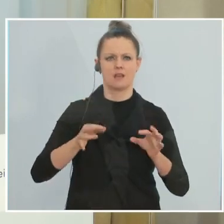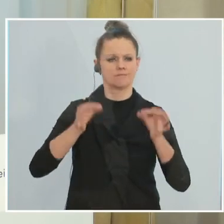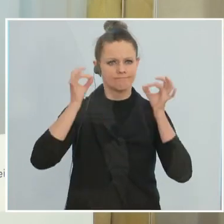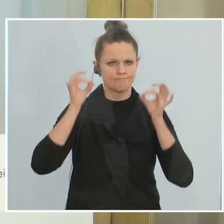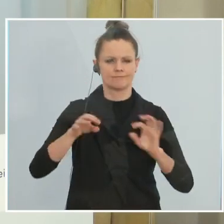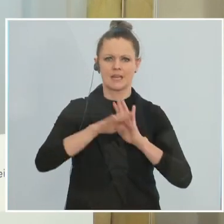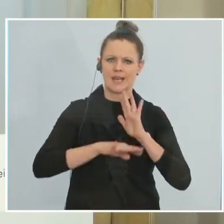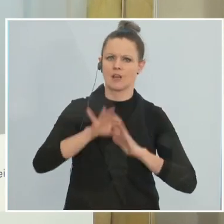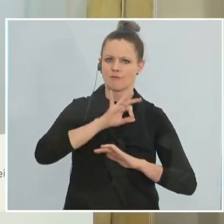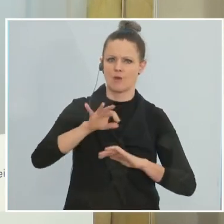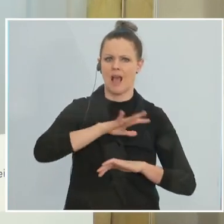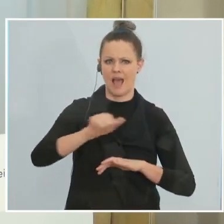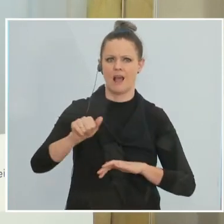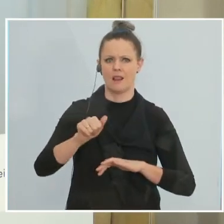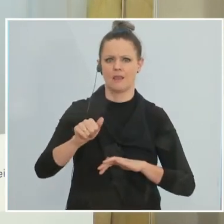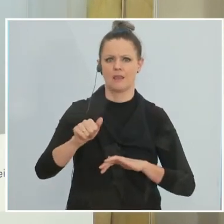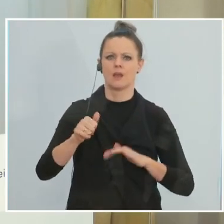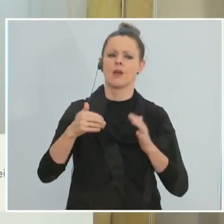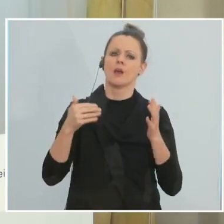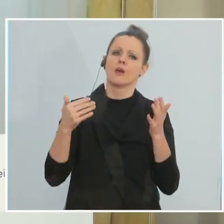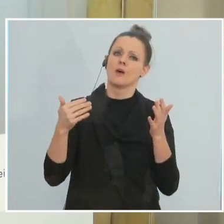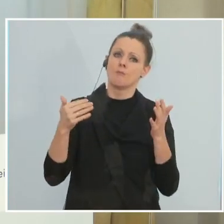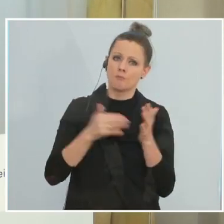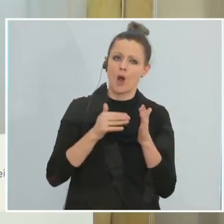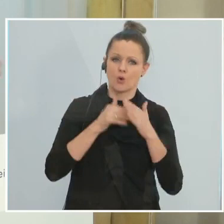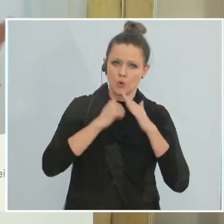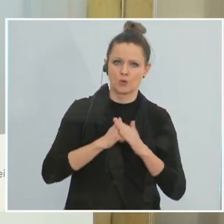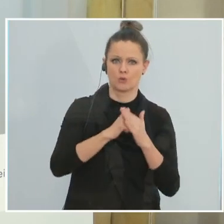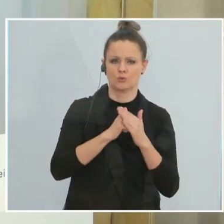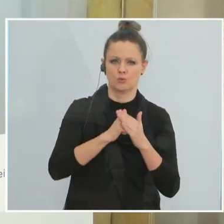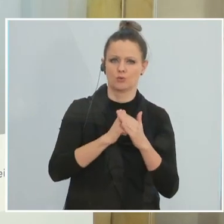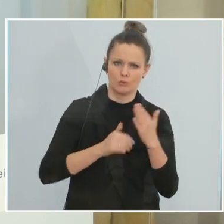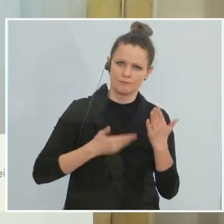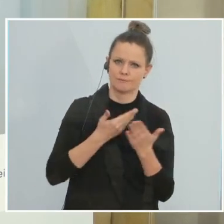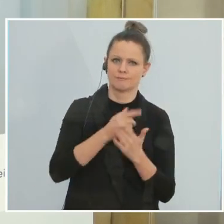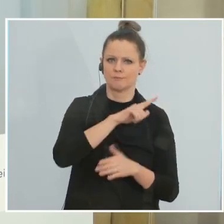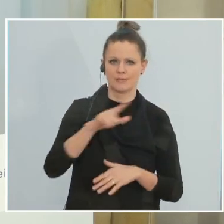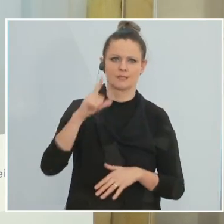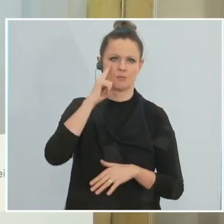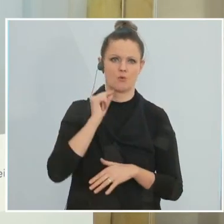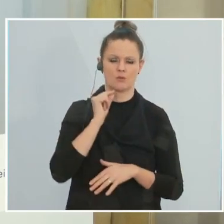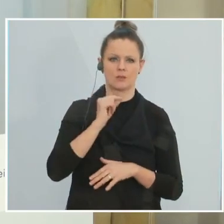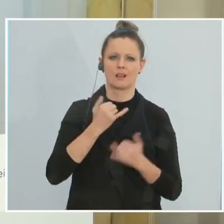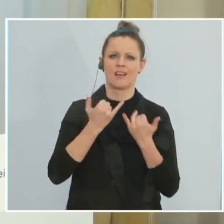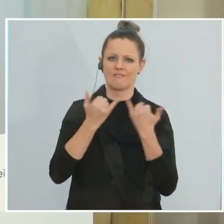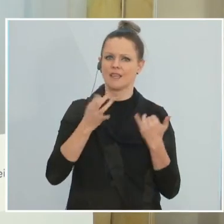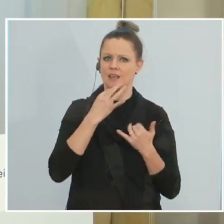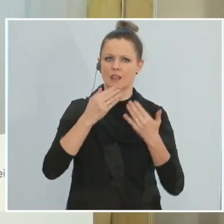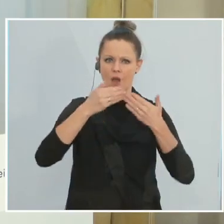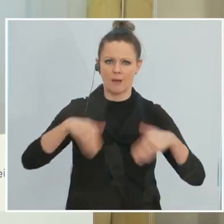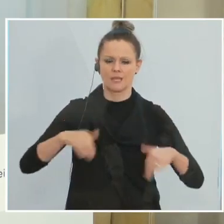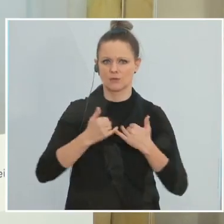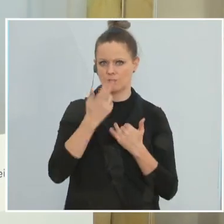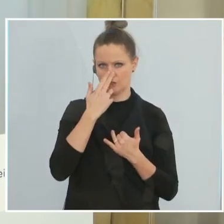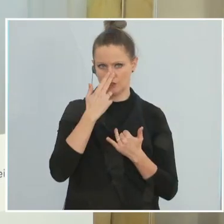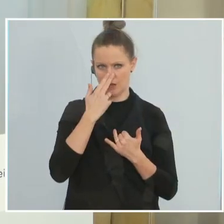alle, die hier Finanzierungsprobleme haben, auch auf den Tisch legen, wie gesagt, bis Montag, wie genau die Abgrenzung ist und